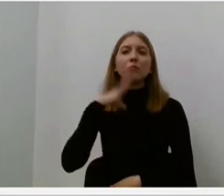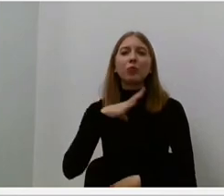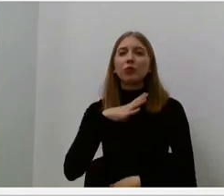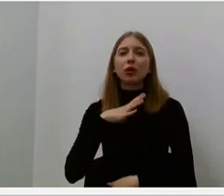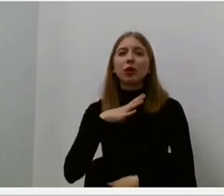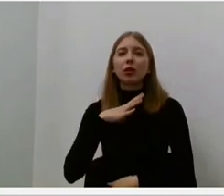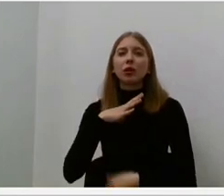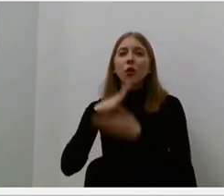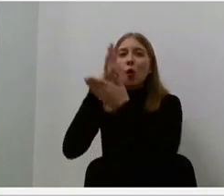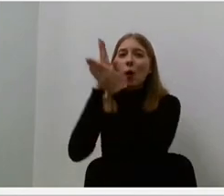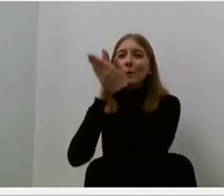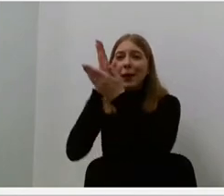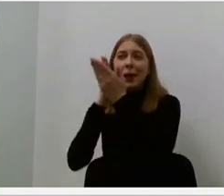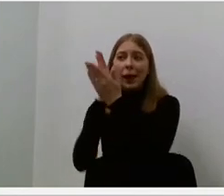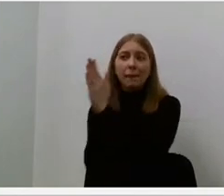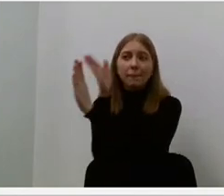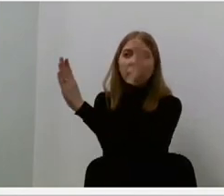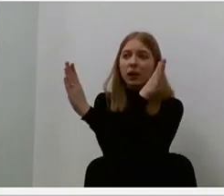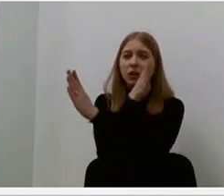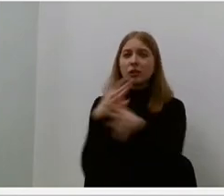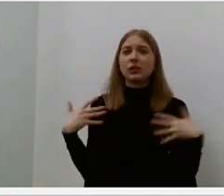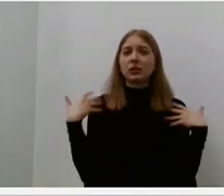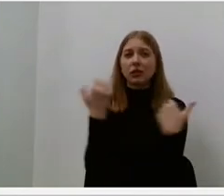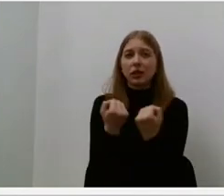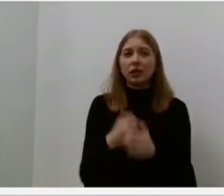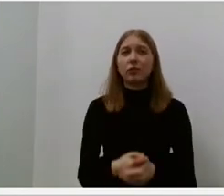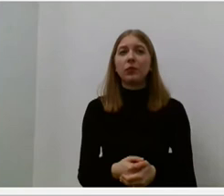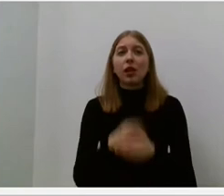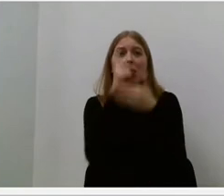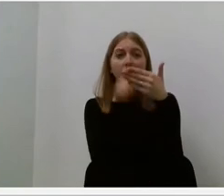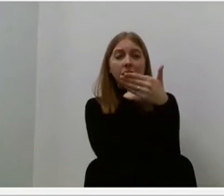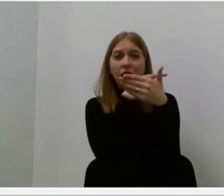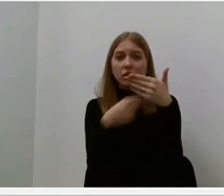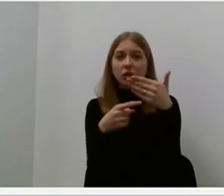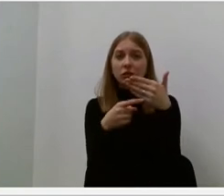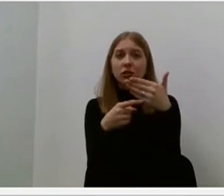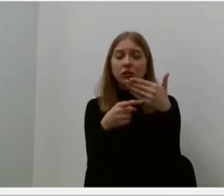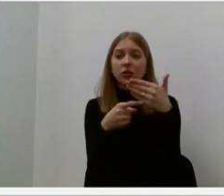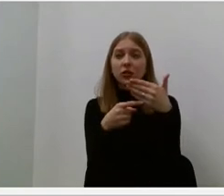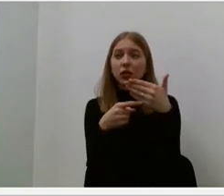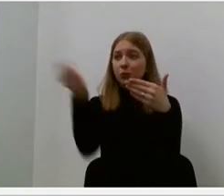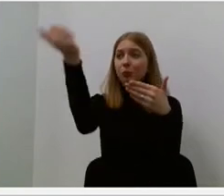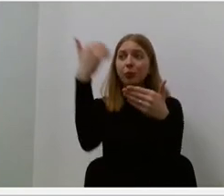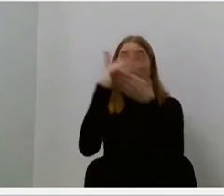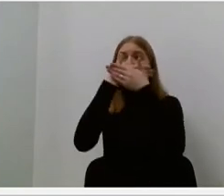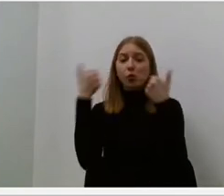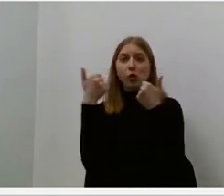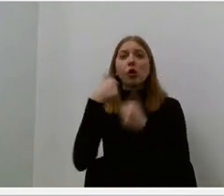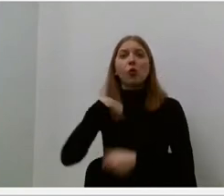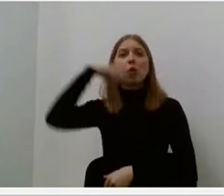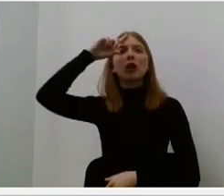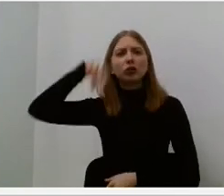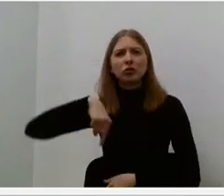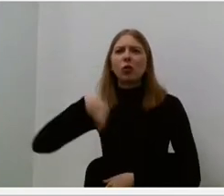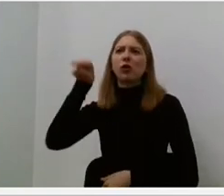operaciją. Belai iš kur telegramo žinojau, kas dėdasi. Tikiu į telepatiją. Negalėjo būti jokios